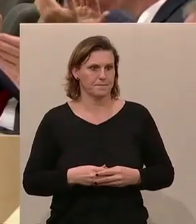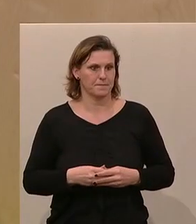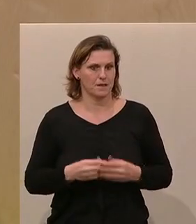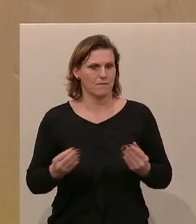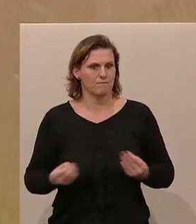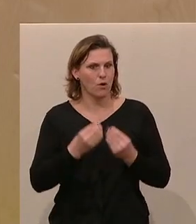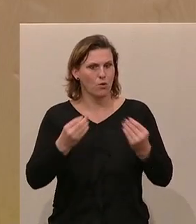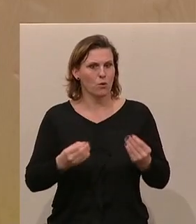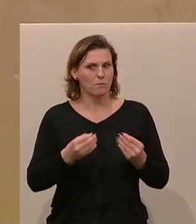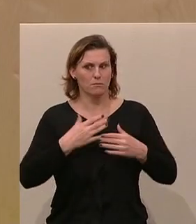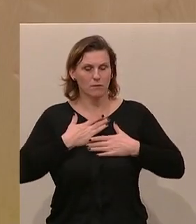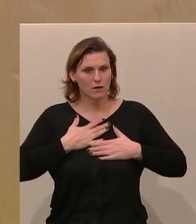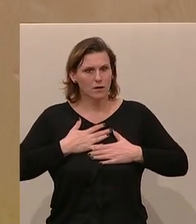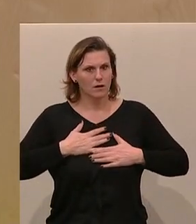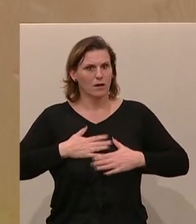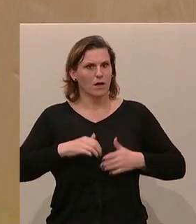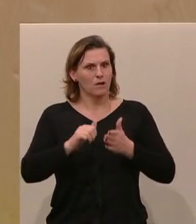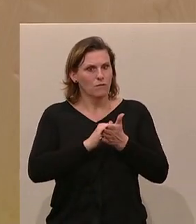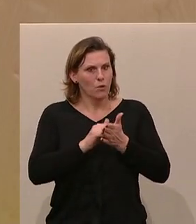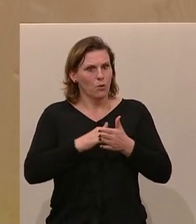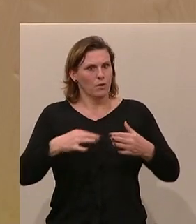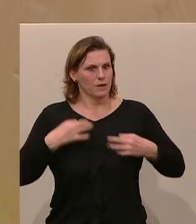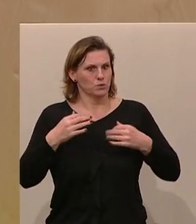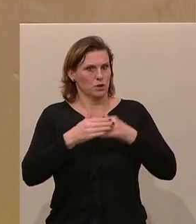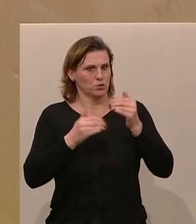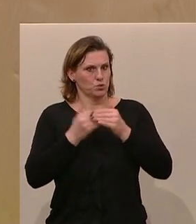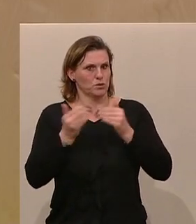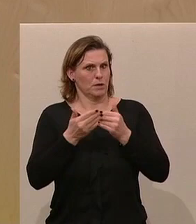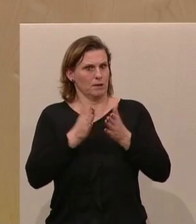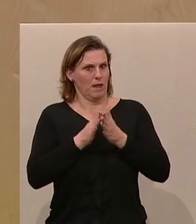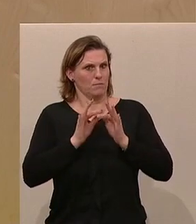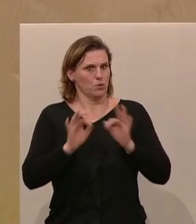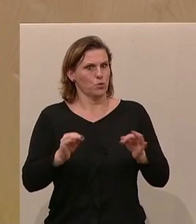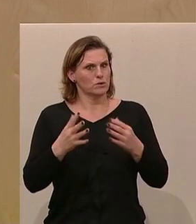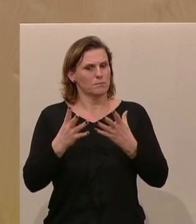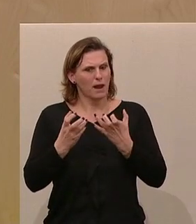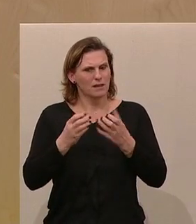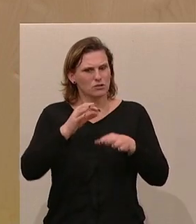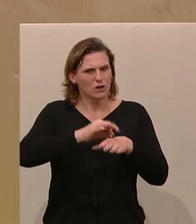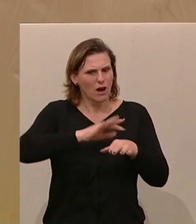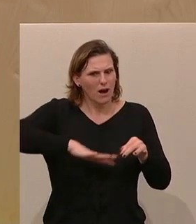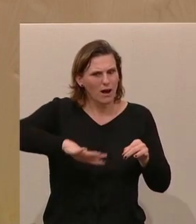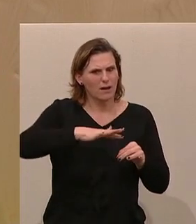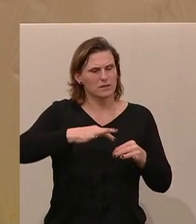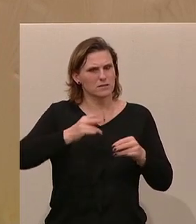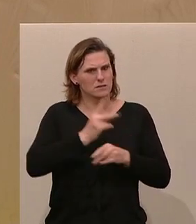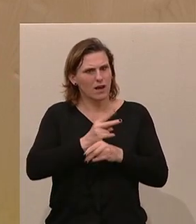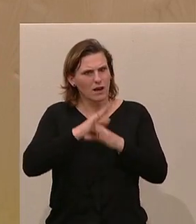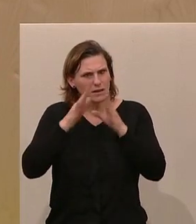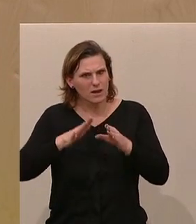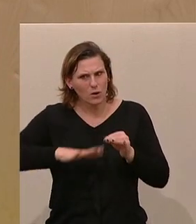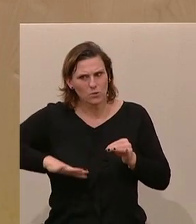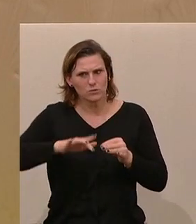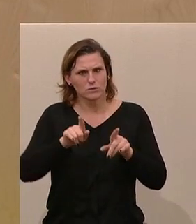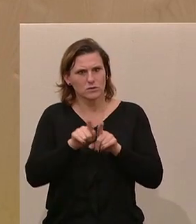Wir sind sehr froh, dass wir ein funktionierendes Gesundheitssystem haben. Im praktischen Arztbereich, im Krankenhausbereich.